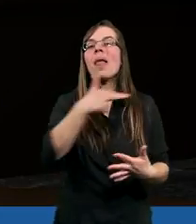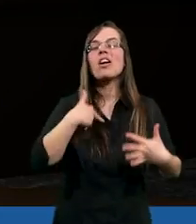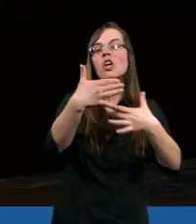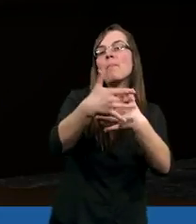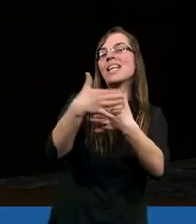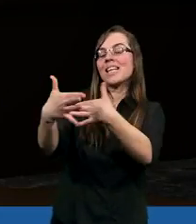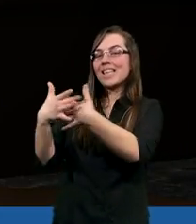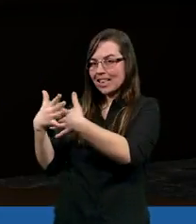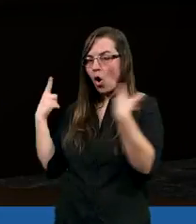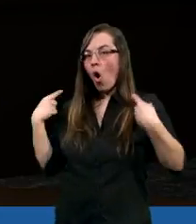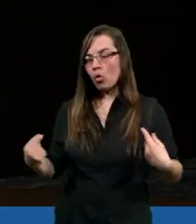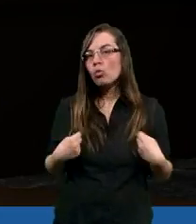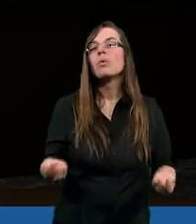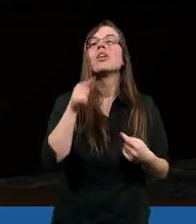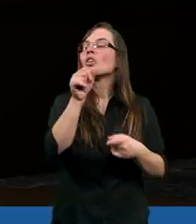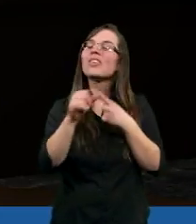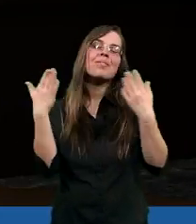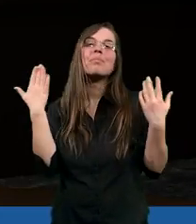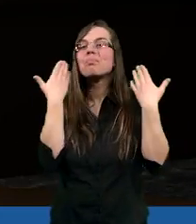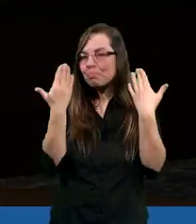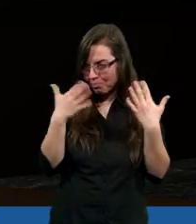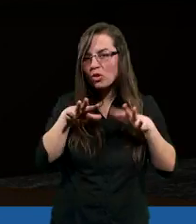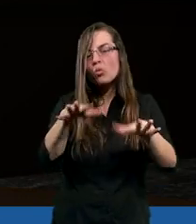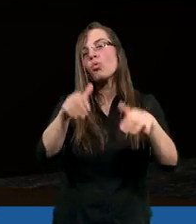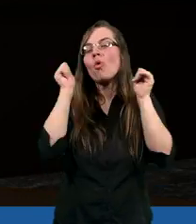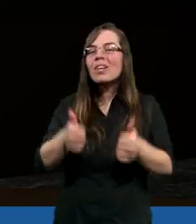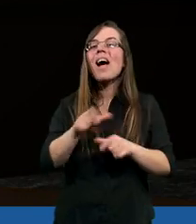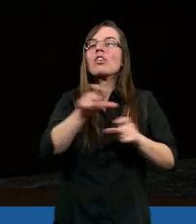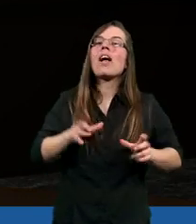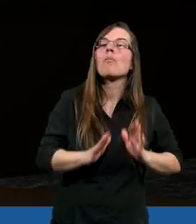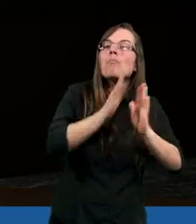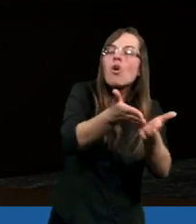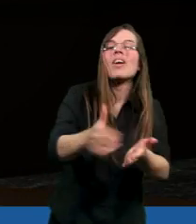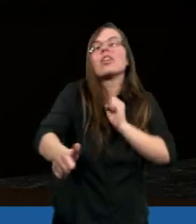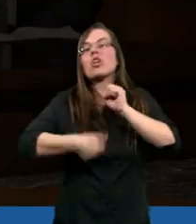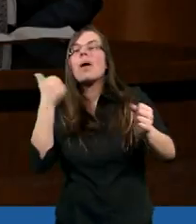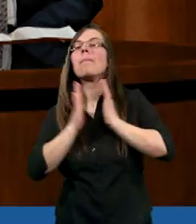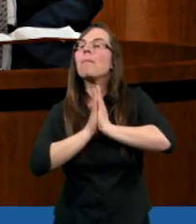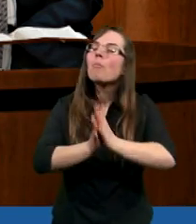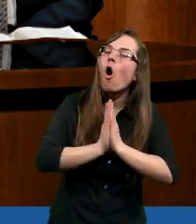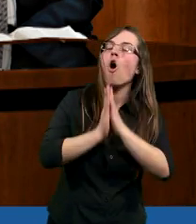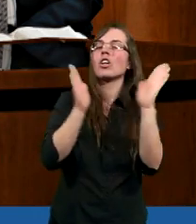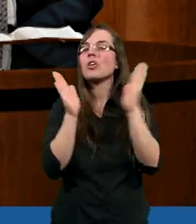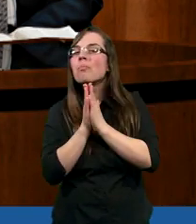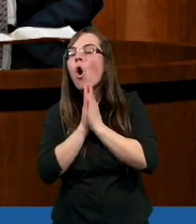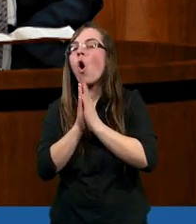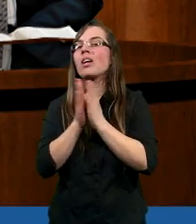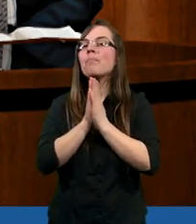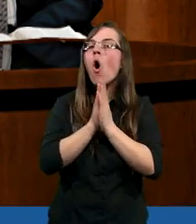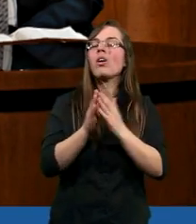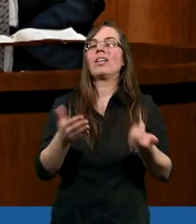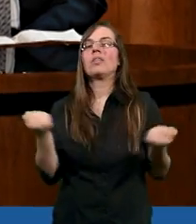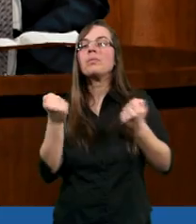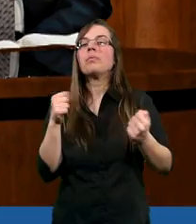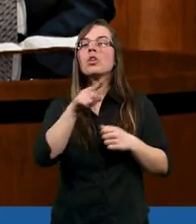najbliższych, to jestem w stanie dużo czasu poświęcić, żeby prosić, żeby modlić się.